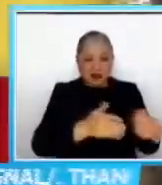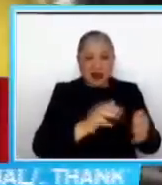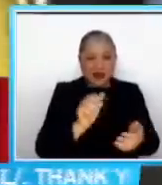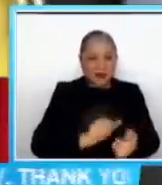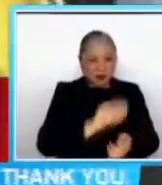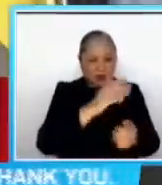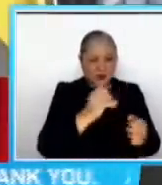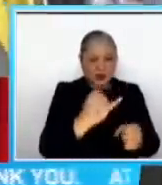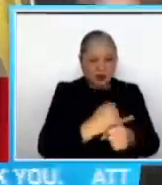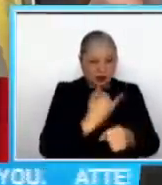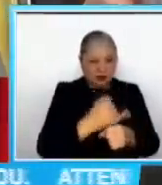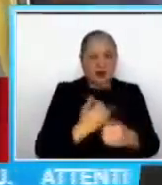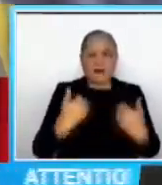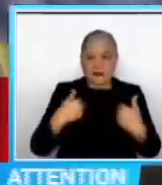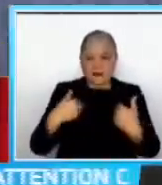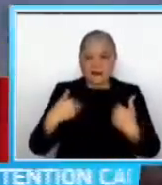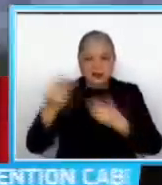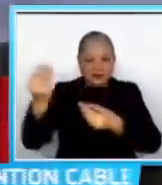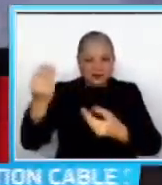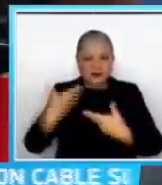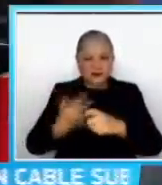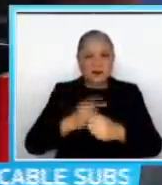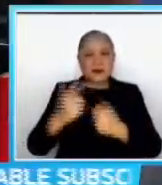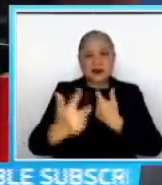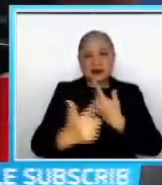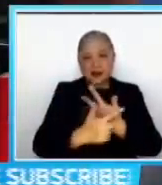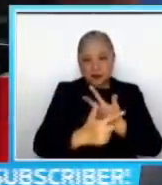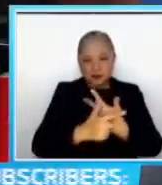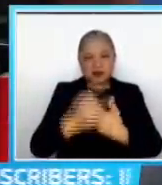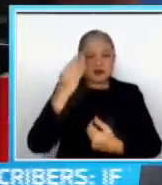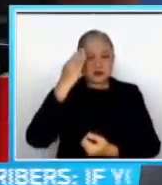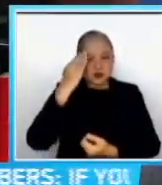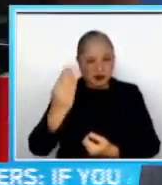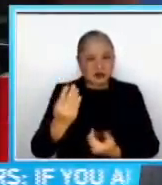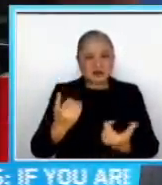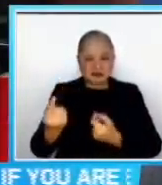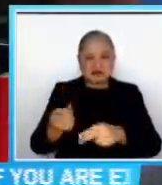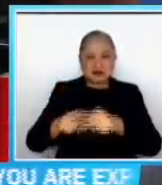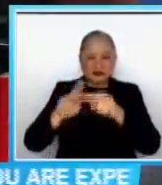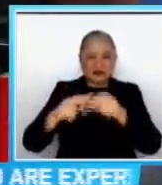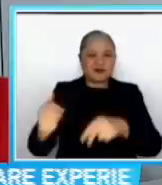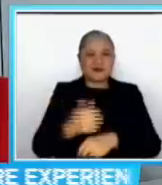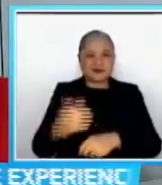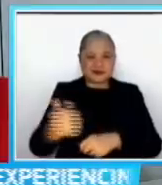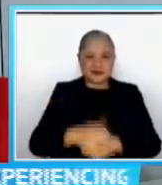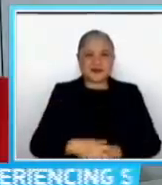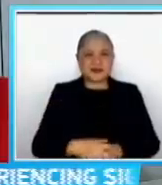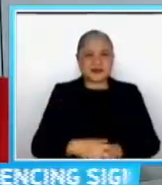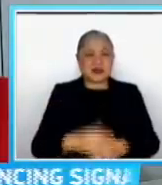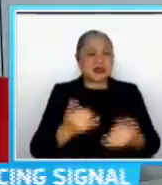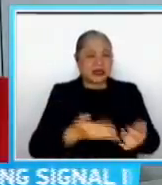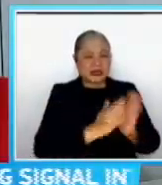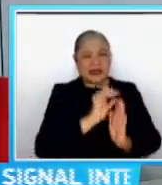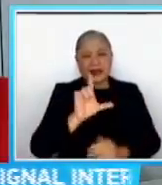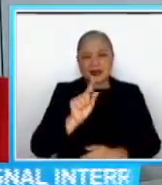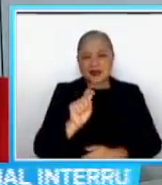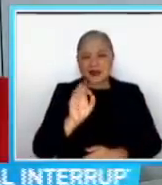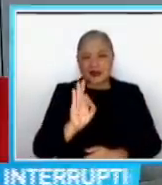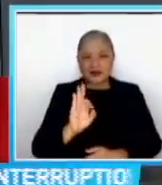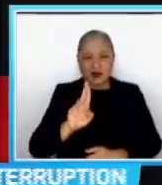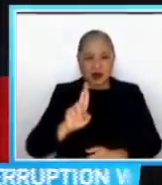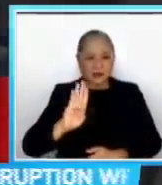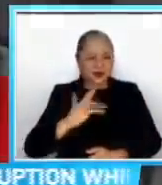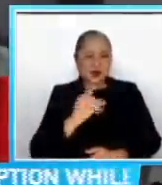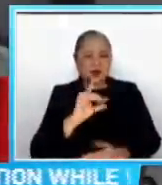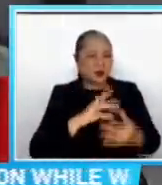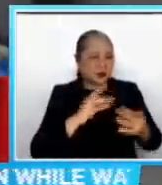na rin daw sila ng ganyang kulat mula sa Laguna at Bulacan Hinihingi pa namin ang reaksyon ng LTFRB tungkol dyan At i-airin namin kapag nakuha